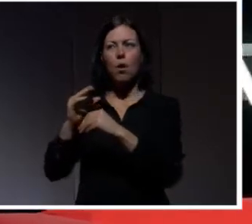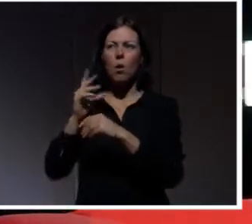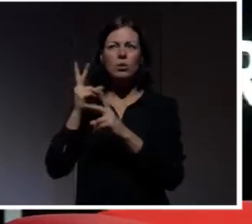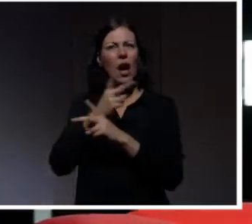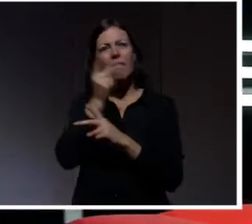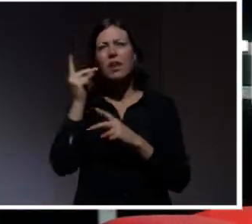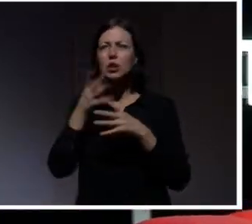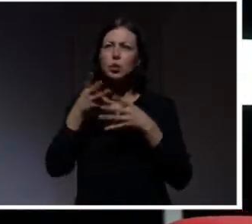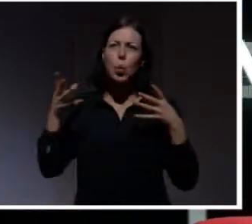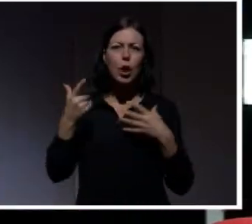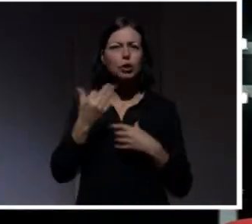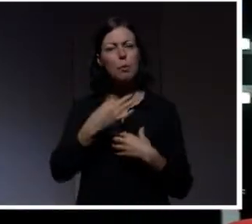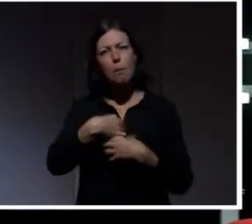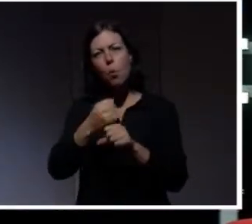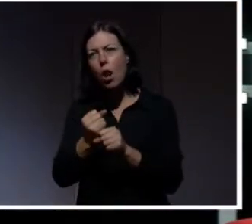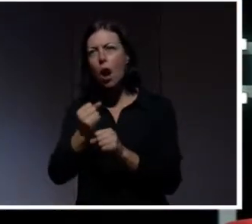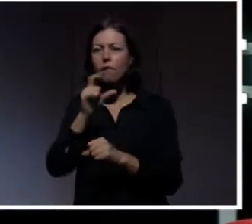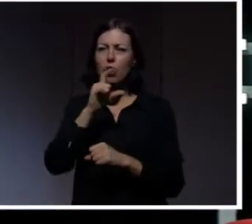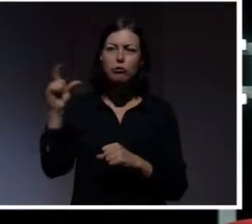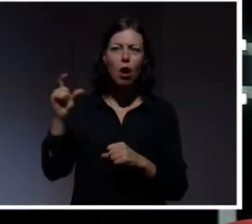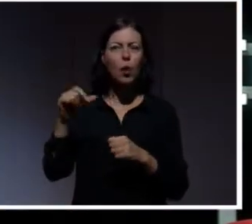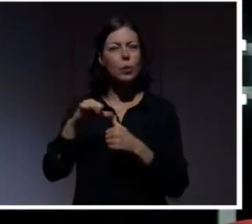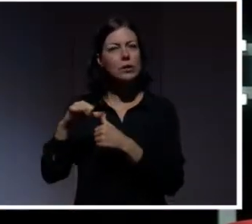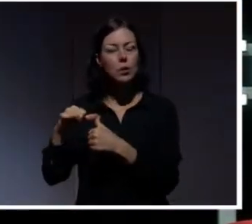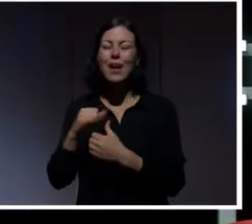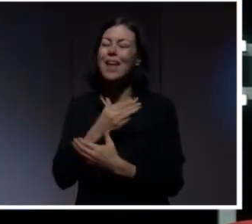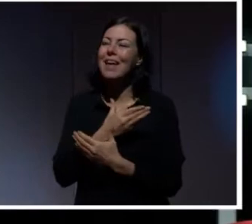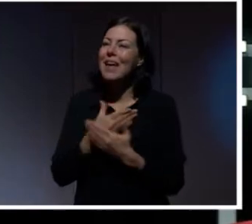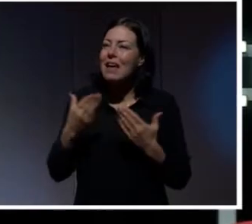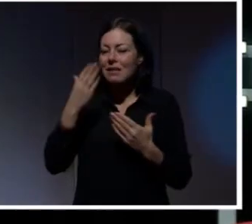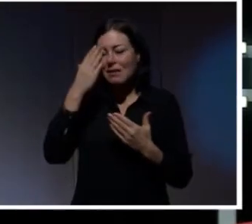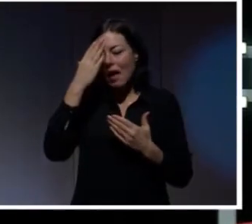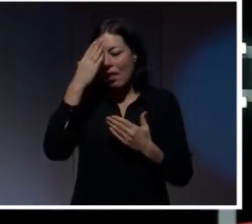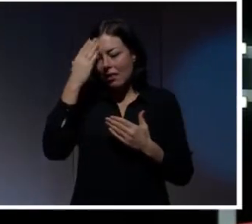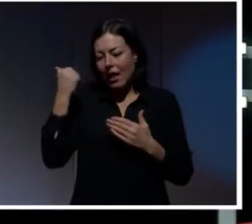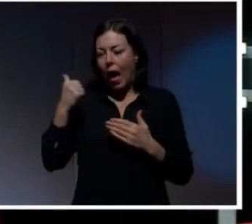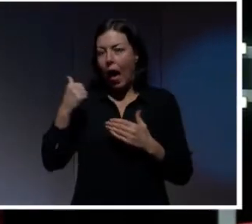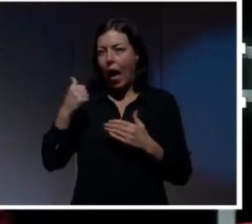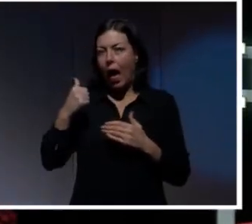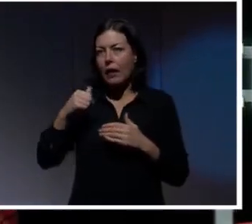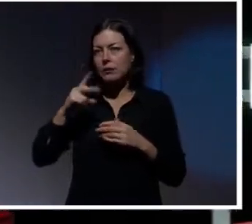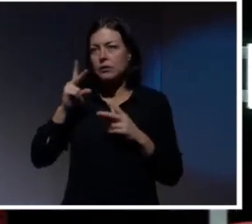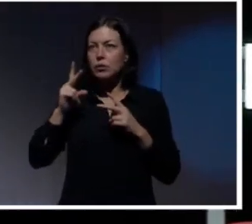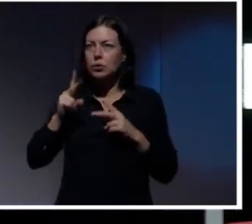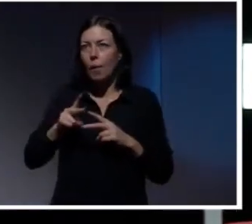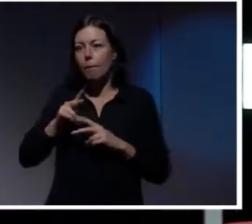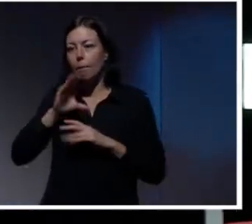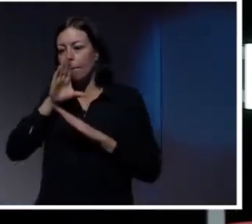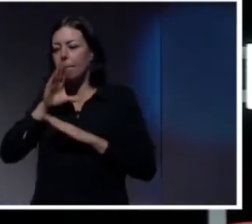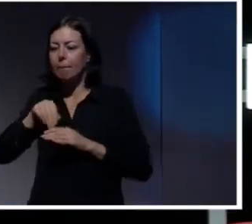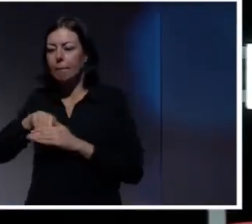företag och organisationer. Ingen kommer undan. Det spelar ingen roll. Även om man kan tycka att